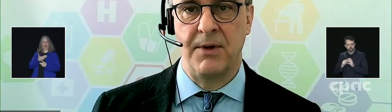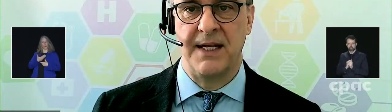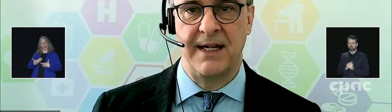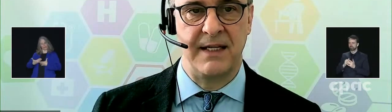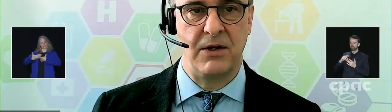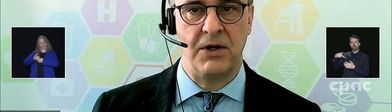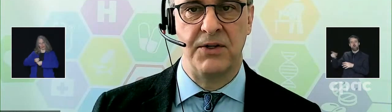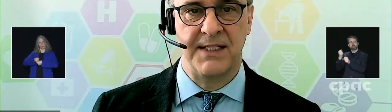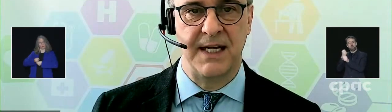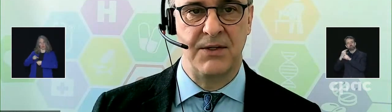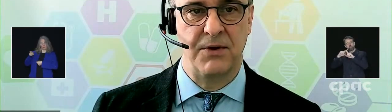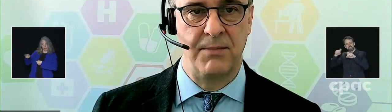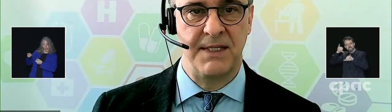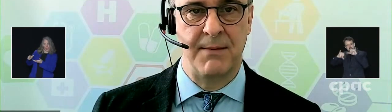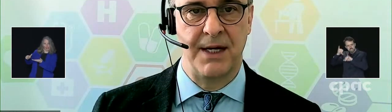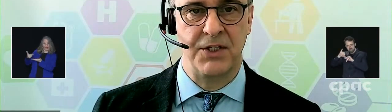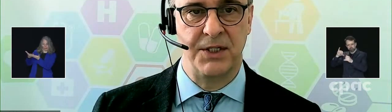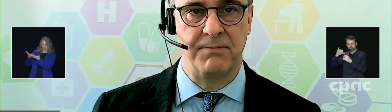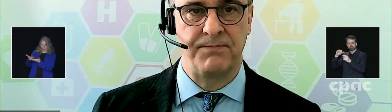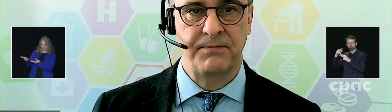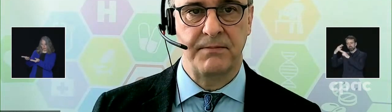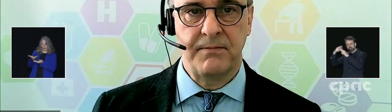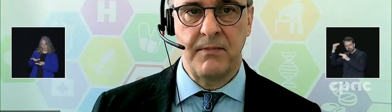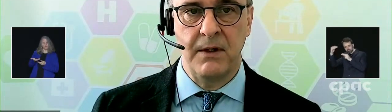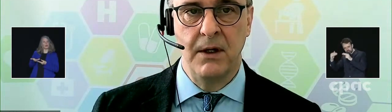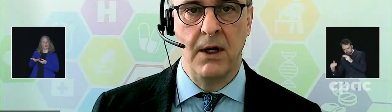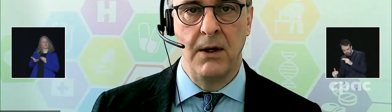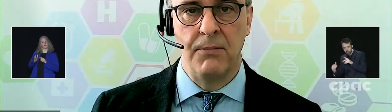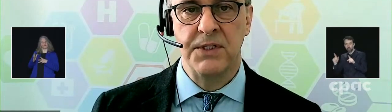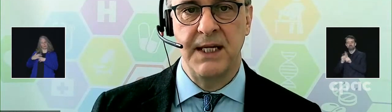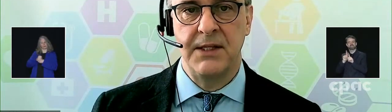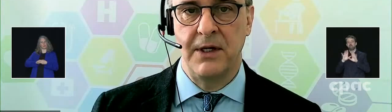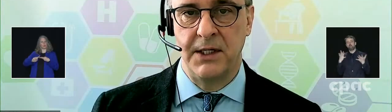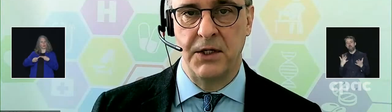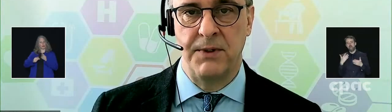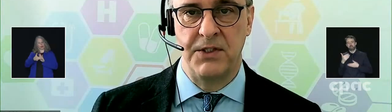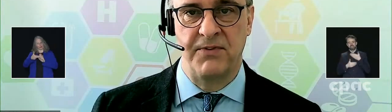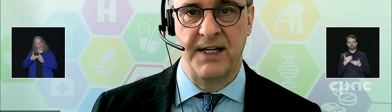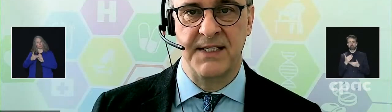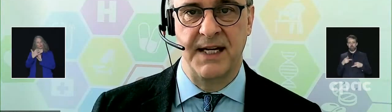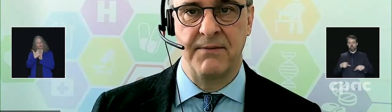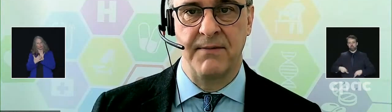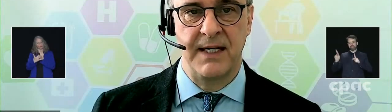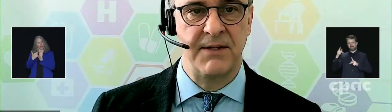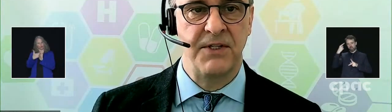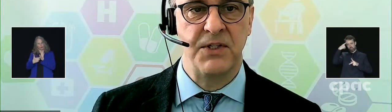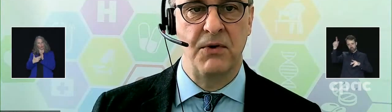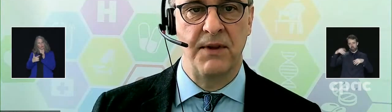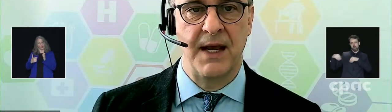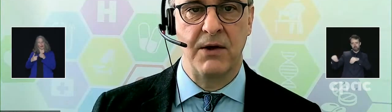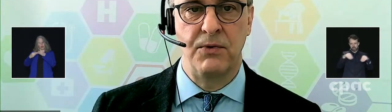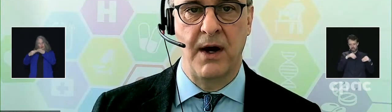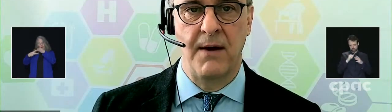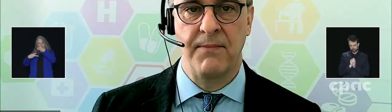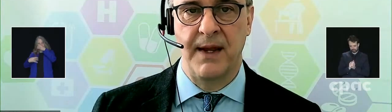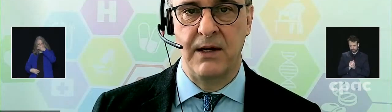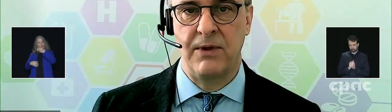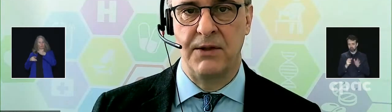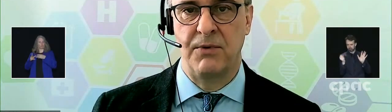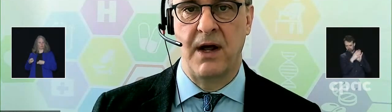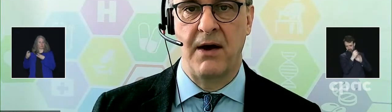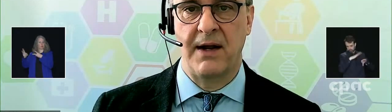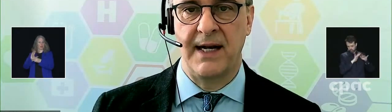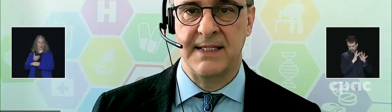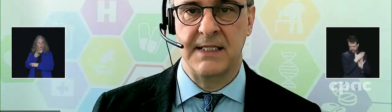ainsi que les modalités de l'autorisation de mise en marché. Pour ce qui est de l'inocuité du vaccin, les effets secondaires courants